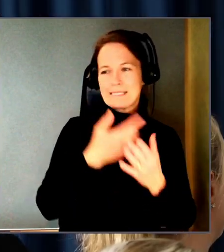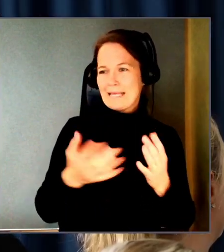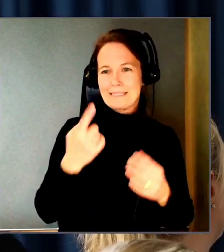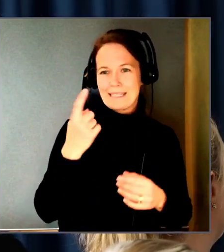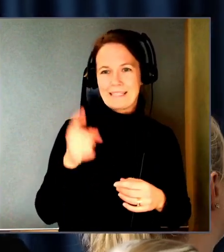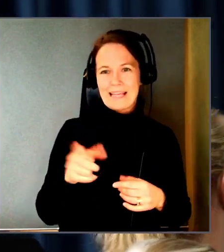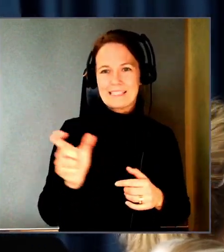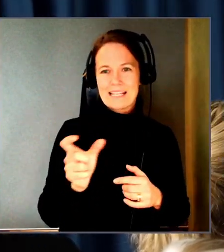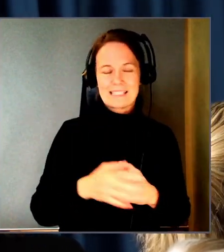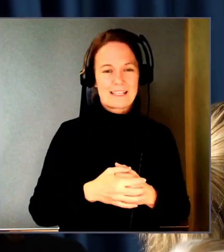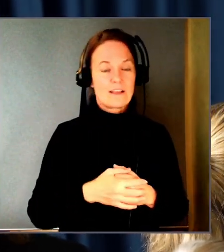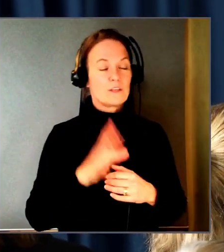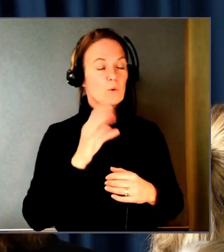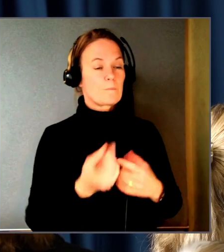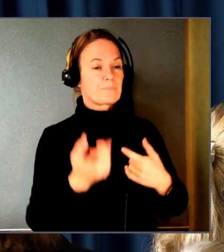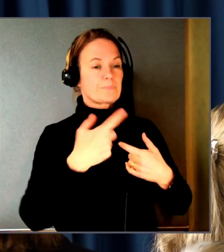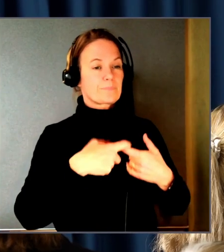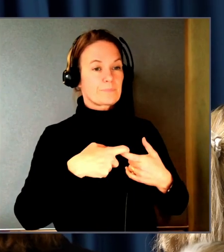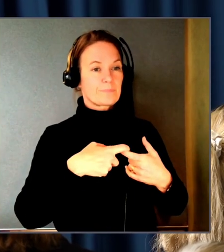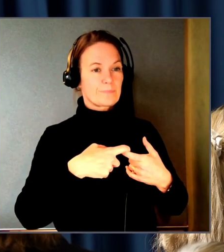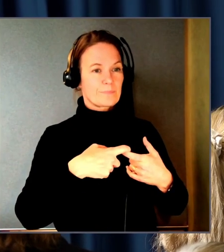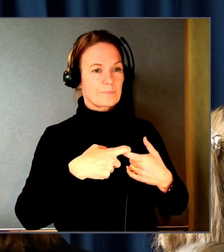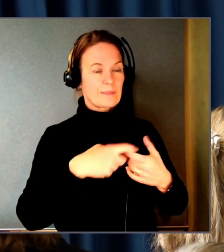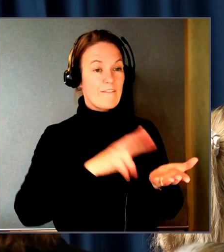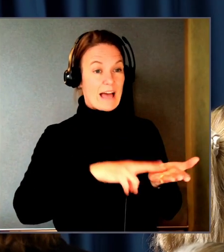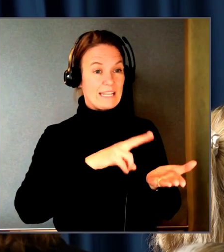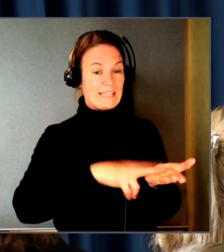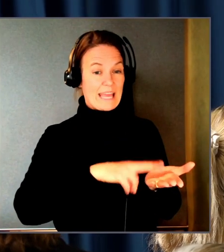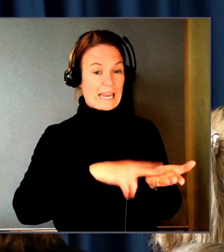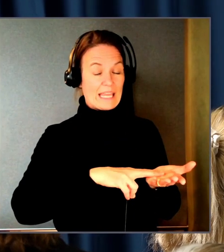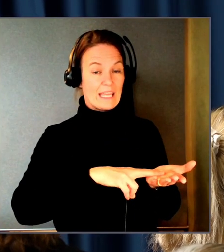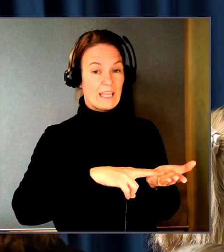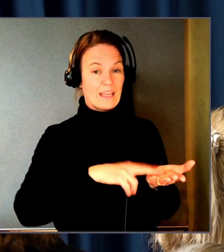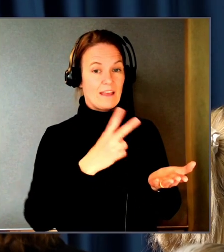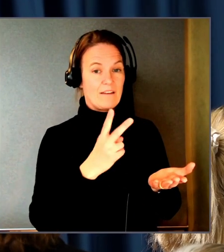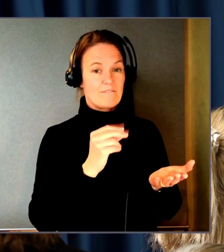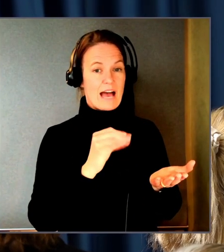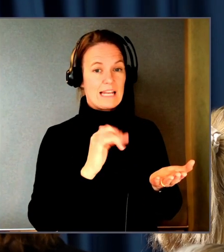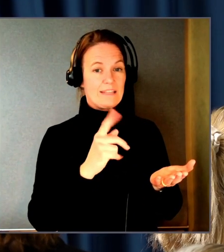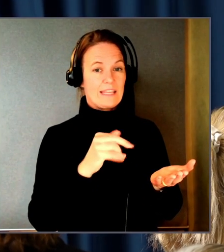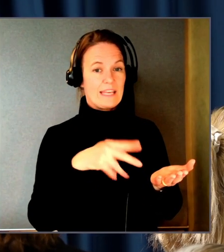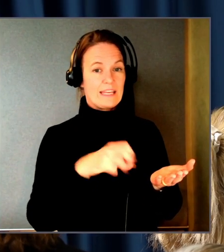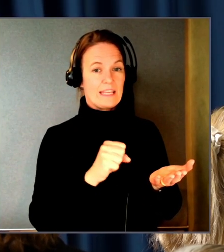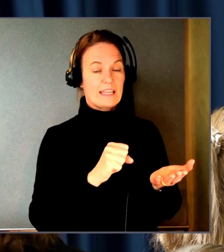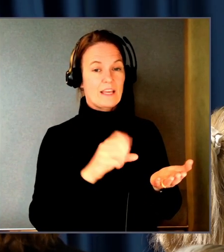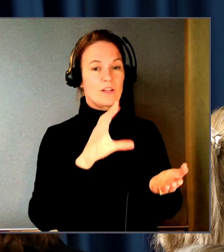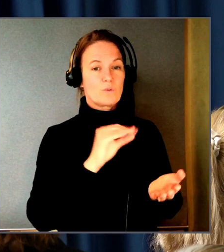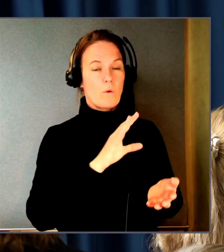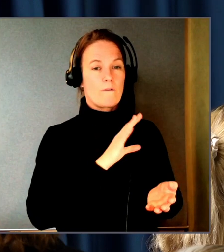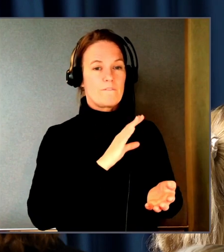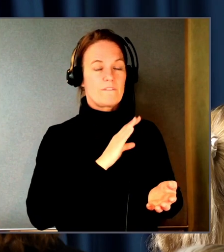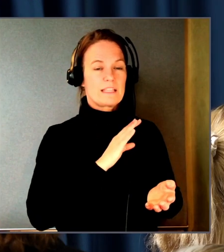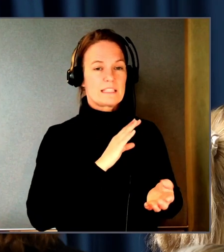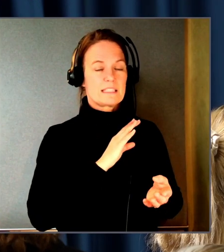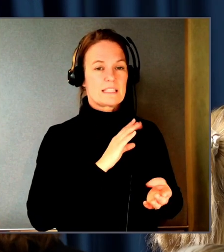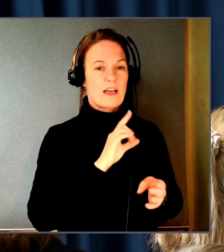Så för att plocka upp bollen, det där med validering, så finns det gärna en övertro på valideringsverktyg, vad de